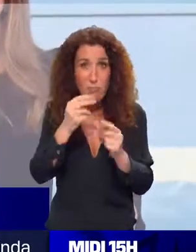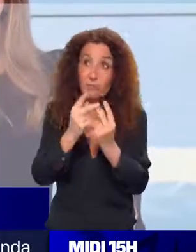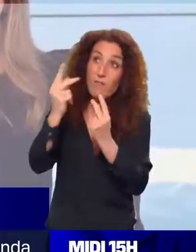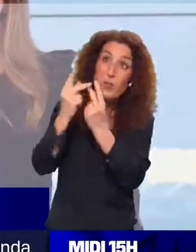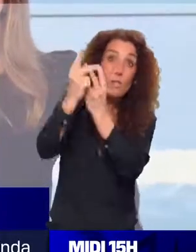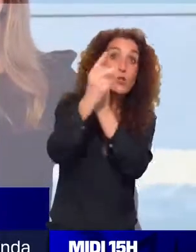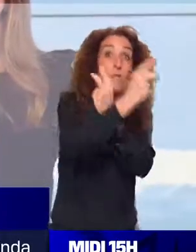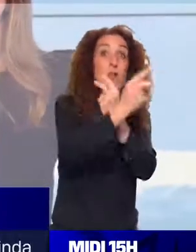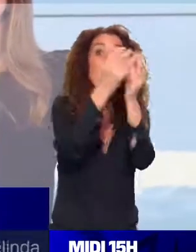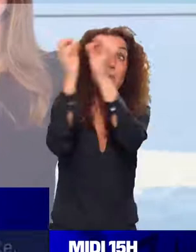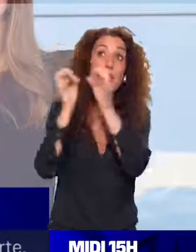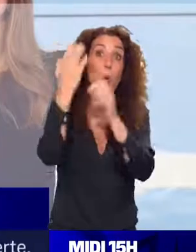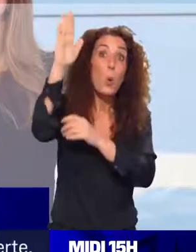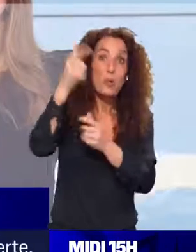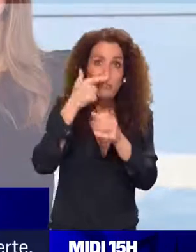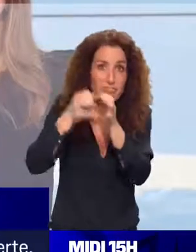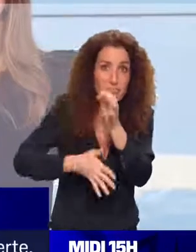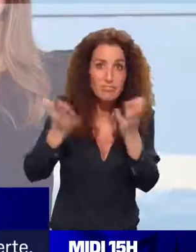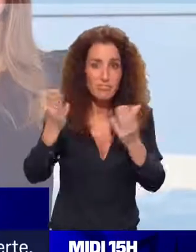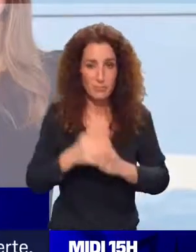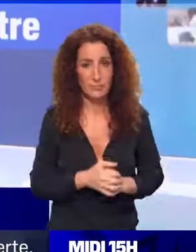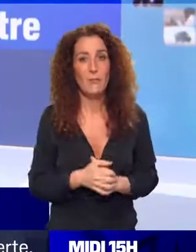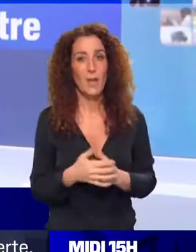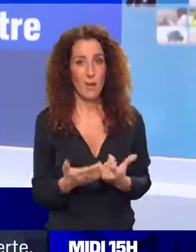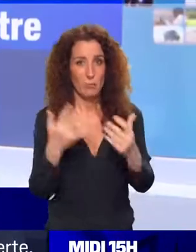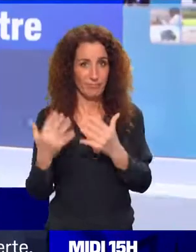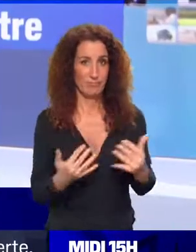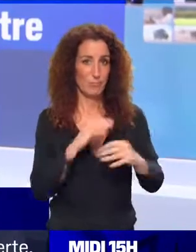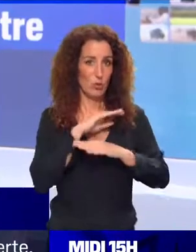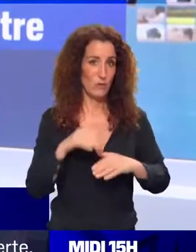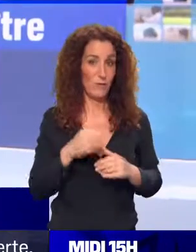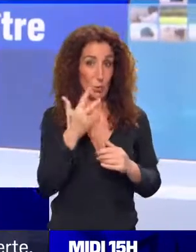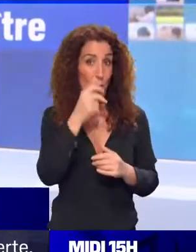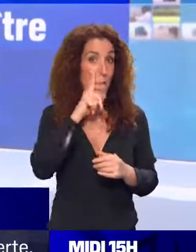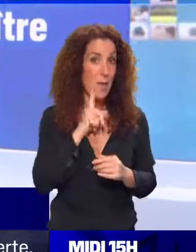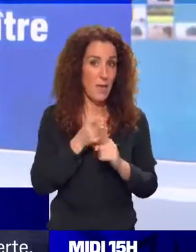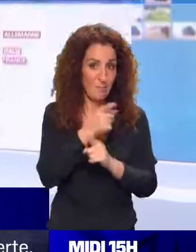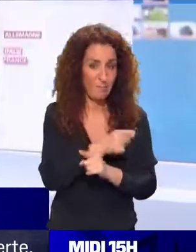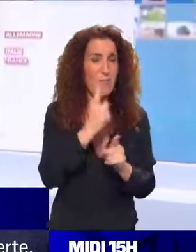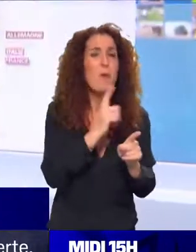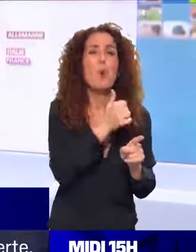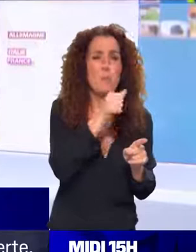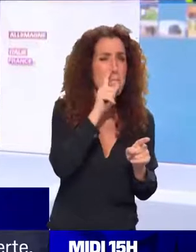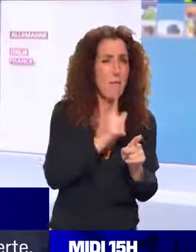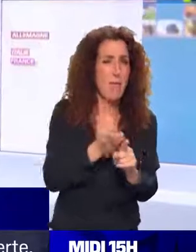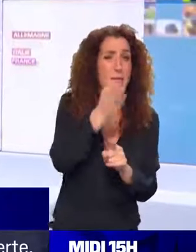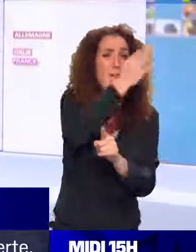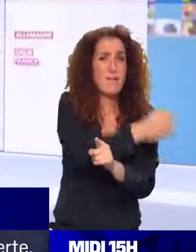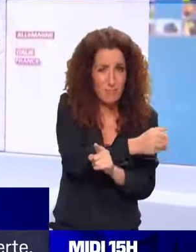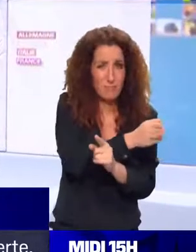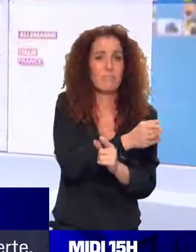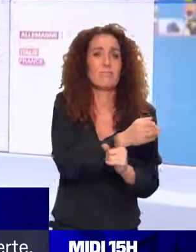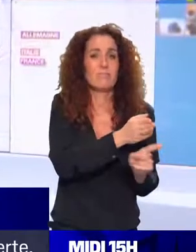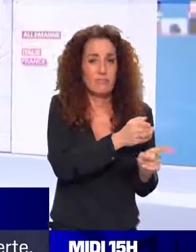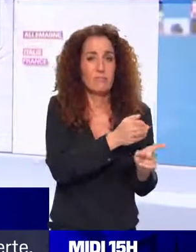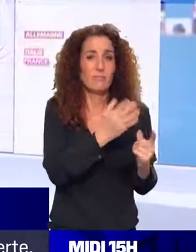On a vu les derniers chiffres de la vaccination en France au 3 mai. Pour bien comparer, on va remonter au 1er mai pour voir avec tous les plus grands